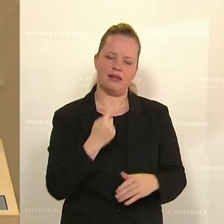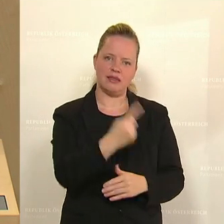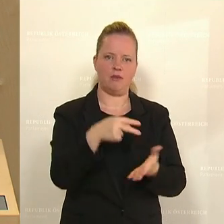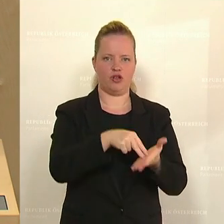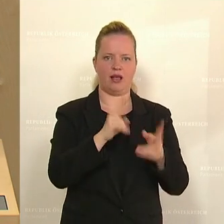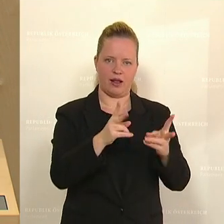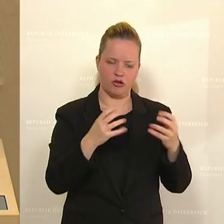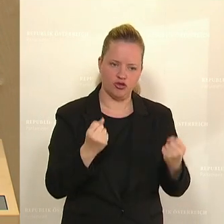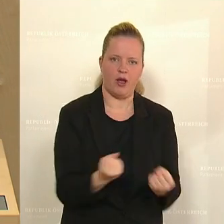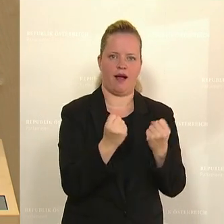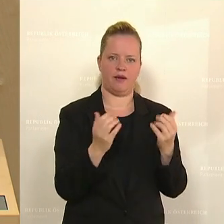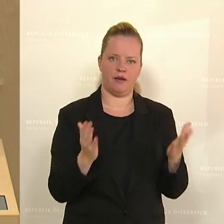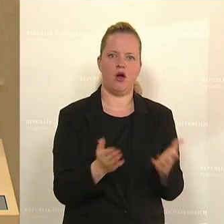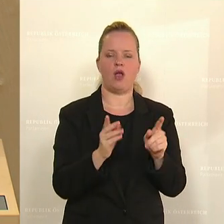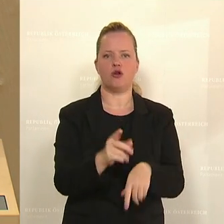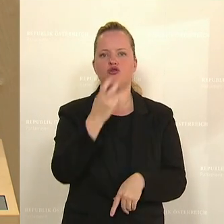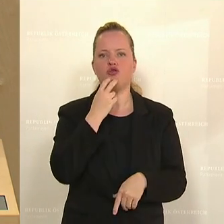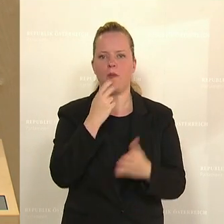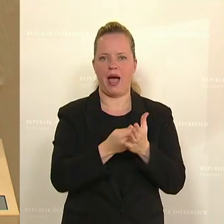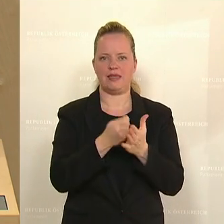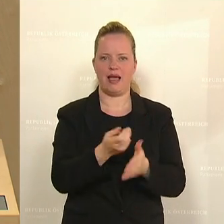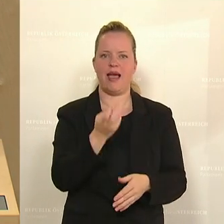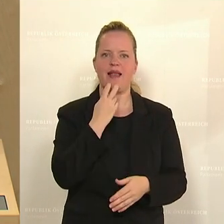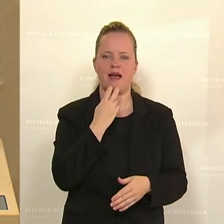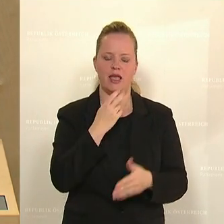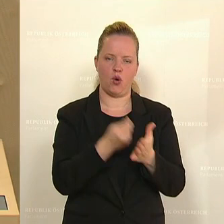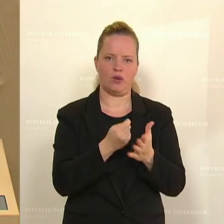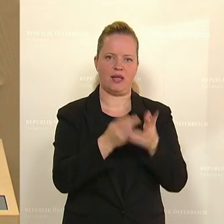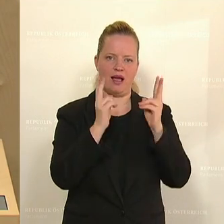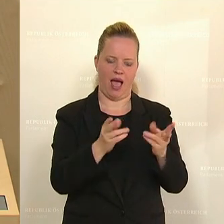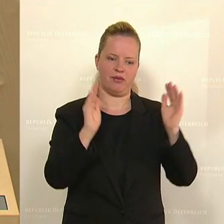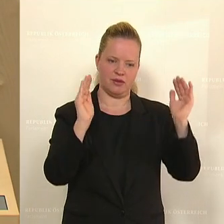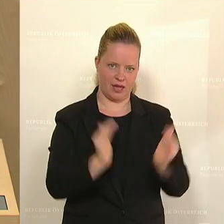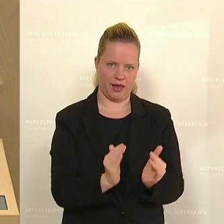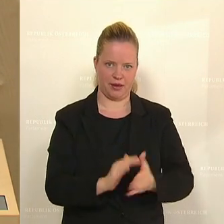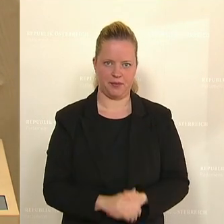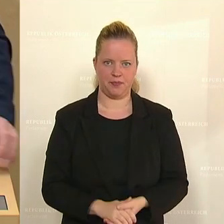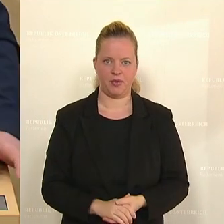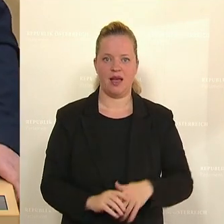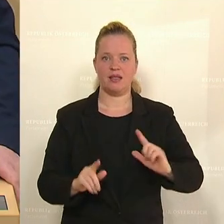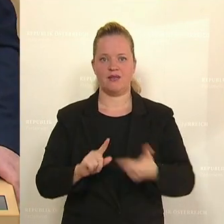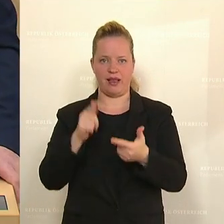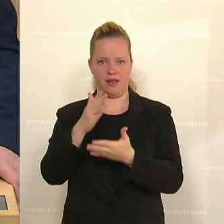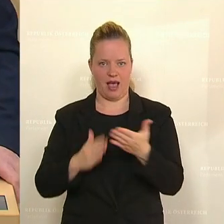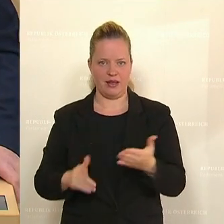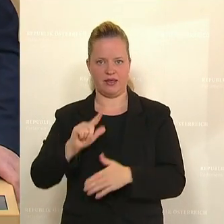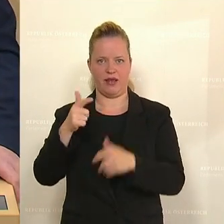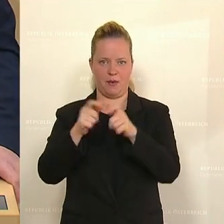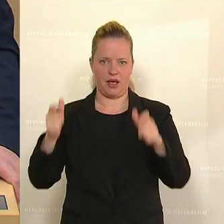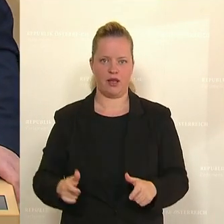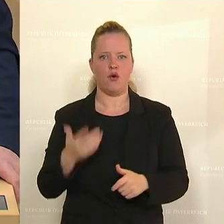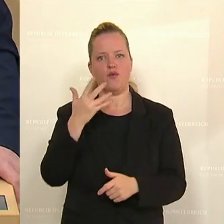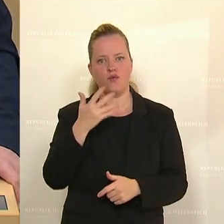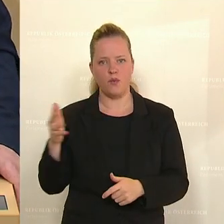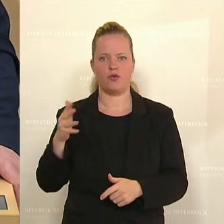auch die Strompreise und Energiekosten können damit gesenkt werden. Der zweite Teil, das zweite Paket mit 500 Millionen